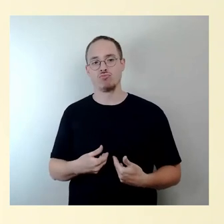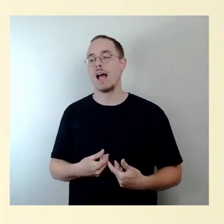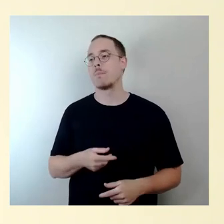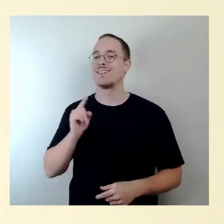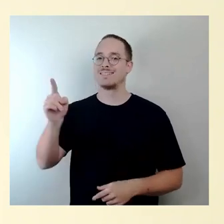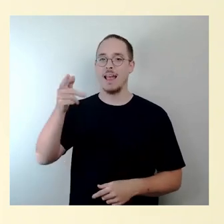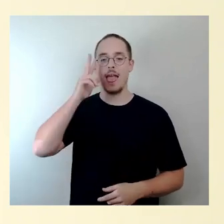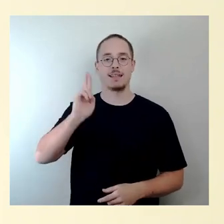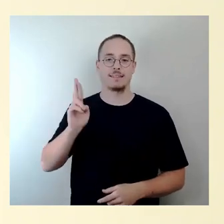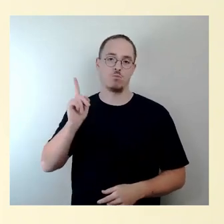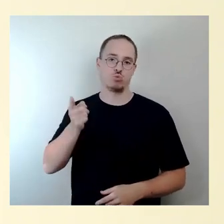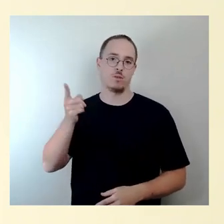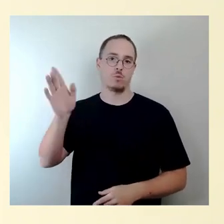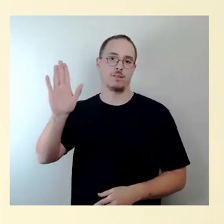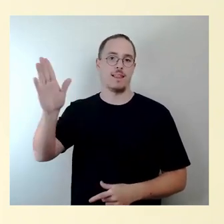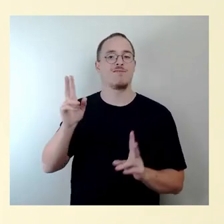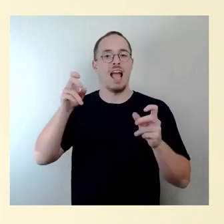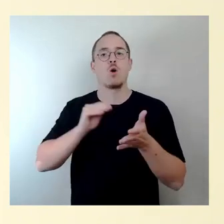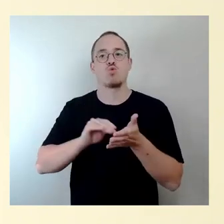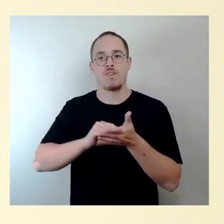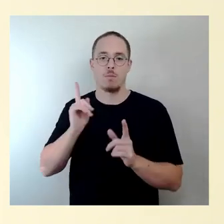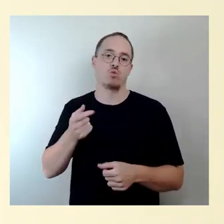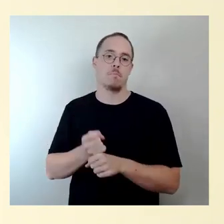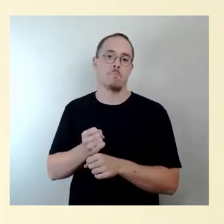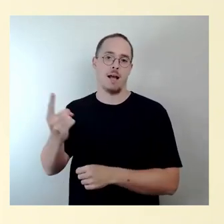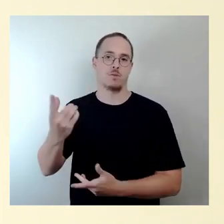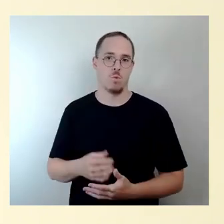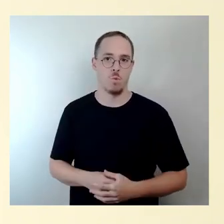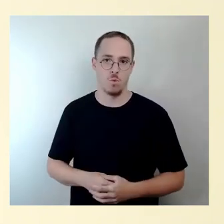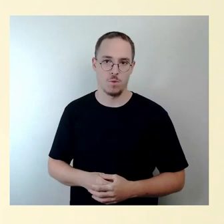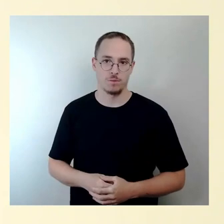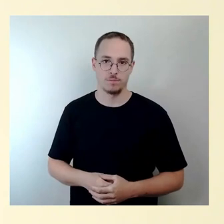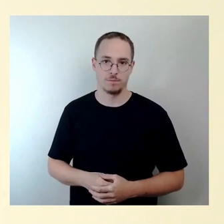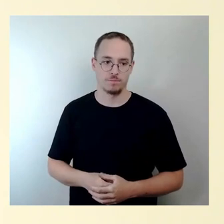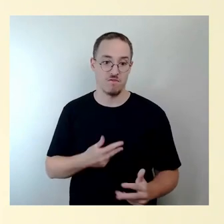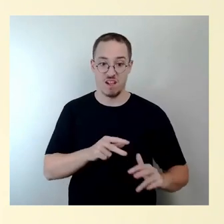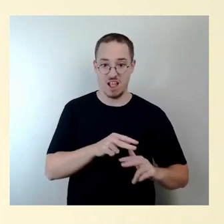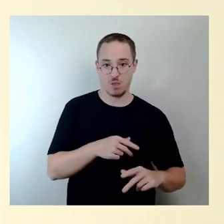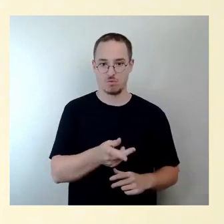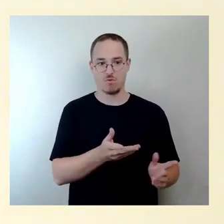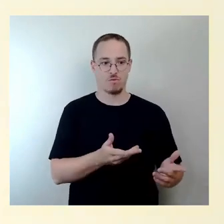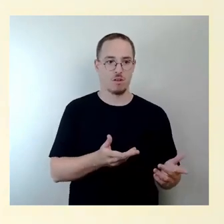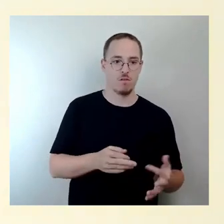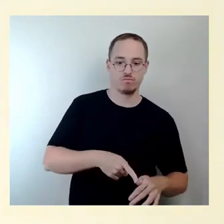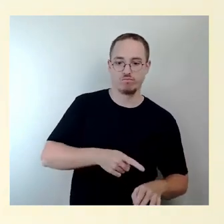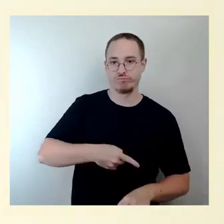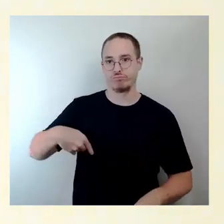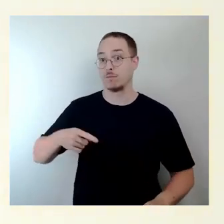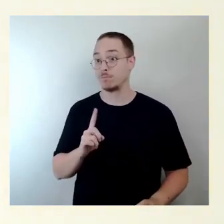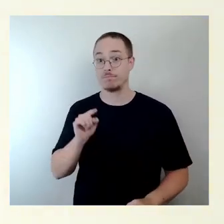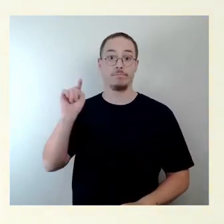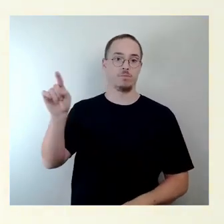Also nicht die Verwaltung hat Versäumnisse, sondern er hat einfach keine genehmigungsfähige Planung hinbekommen. Also da den Bauantrag